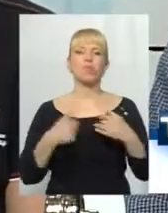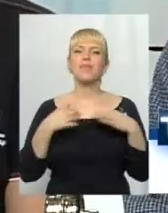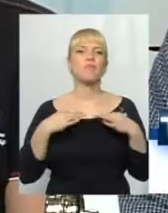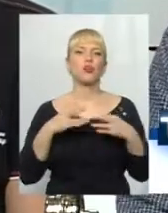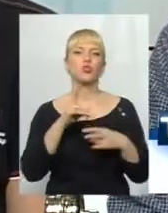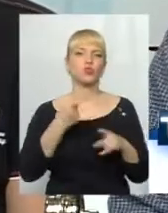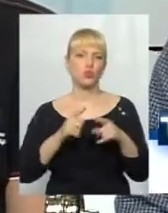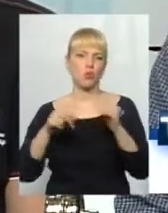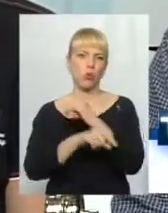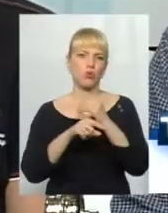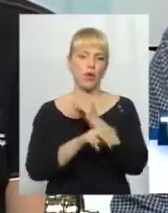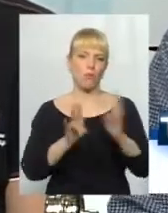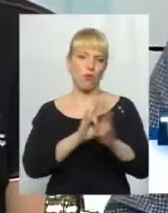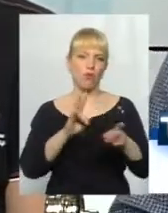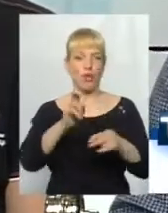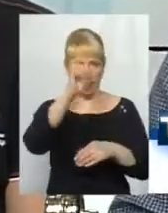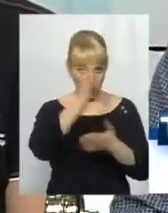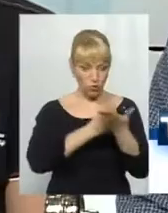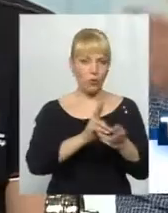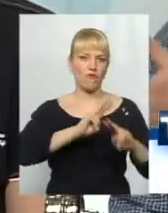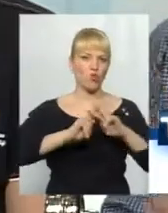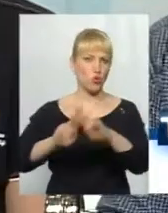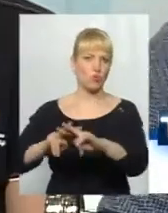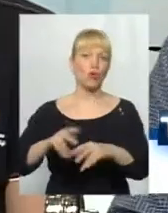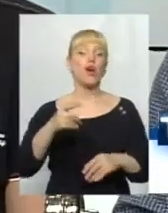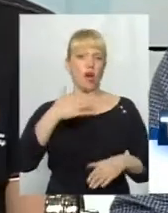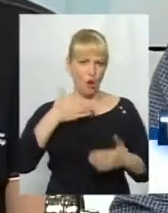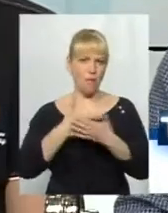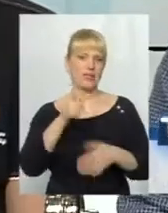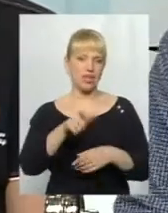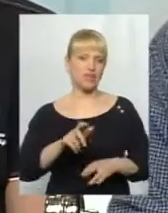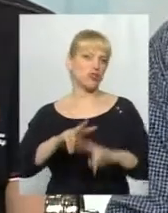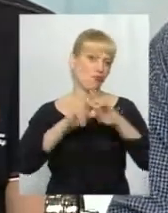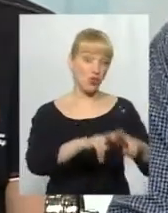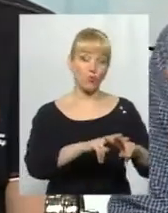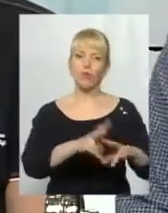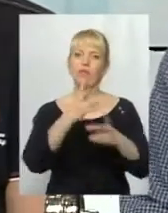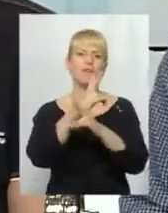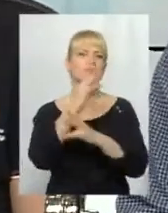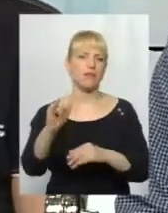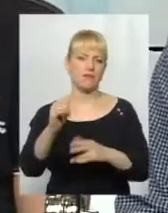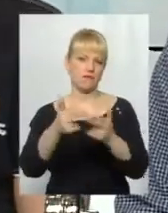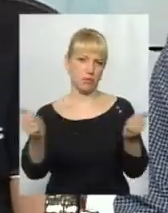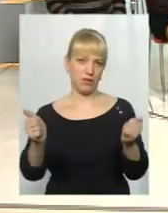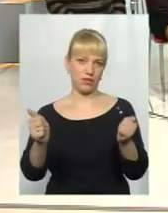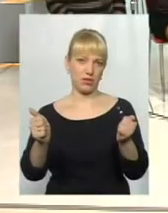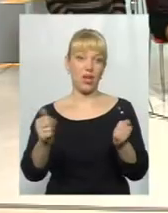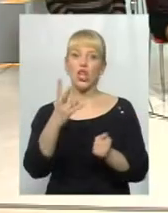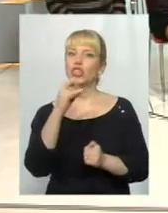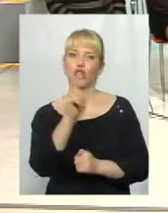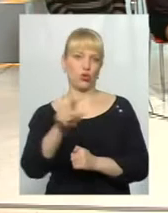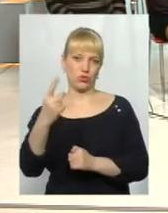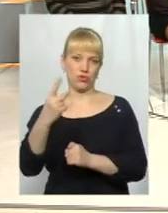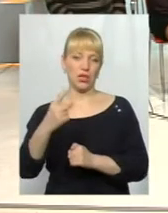корупцію попродукує. Державний службовець – в тюрьму. Громадський активіст – в тюрьму. Жодних виправдень. До жодного. До жодного.